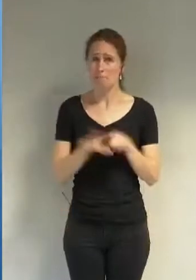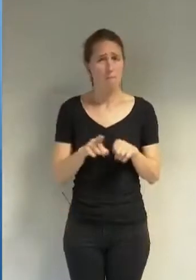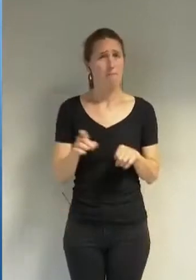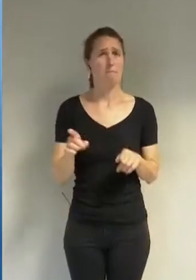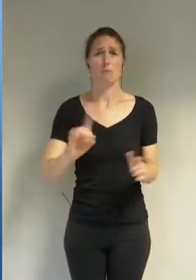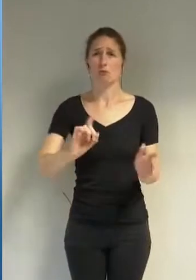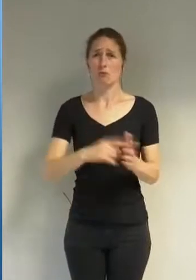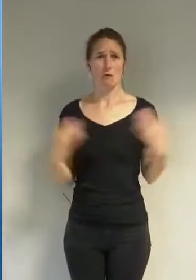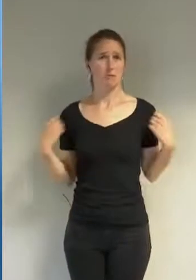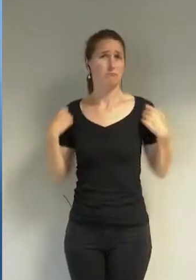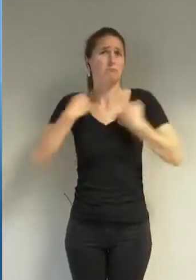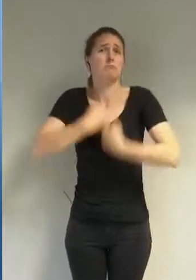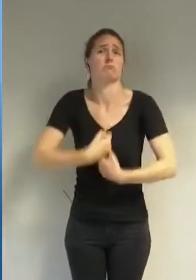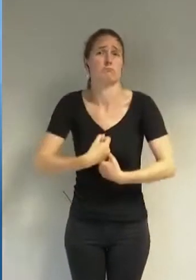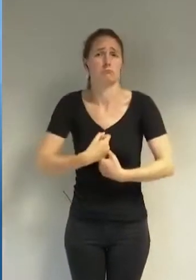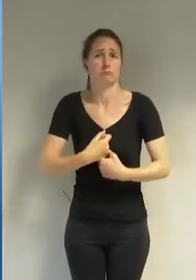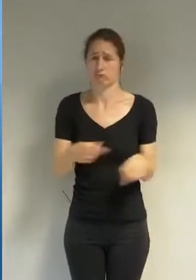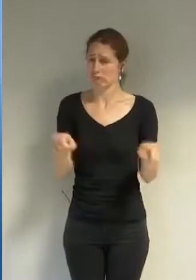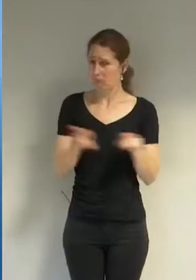le droit de se vêtir.